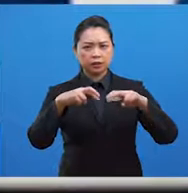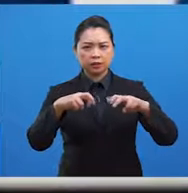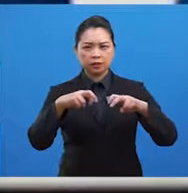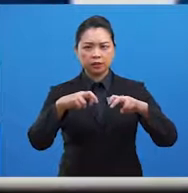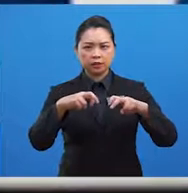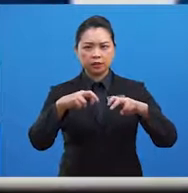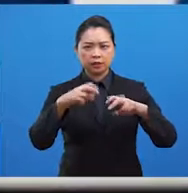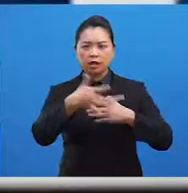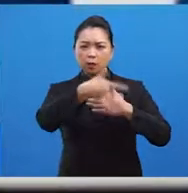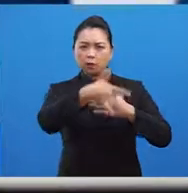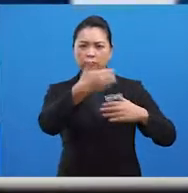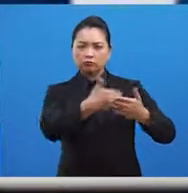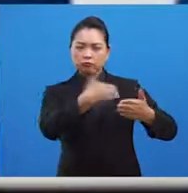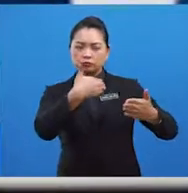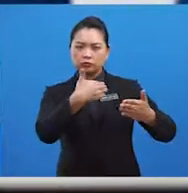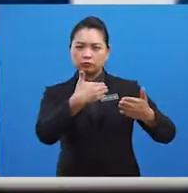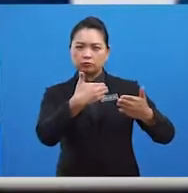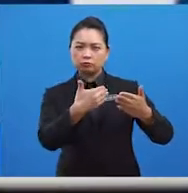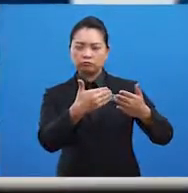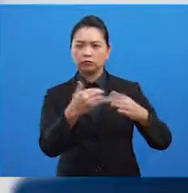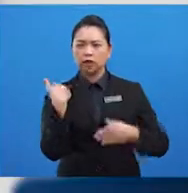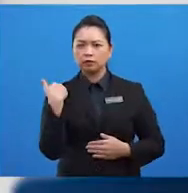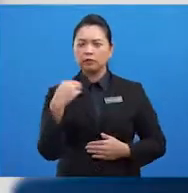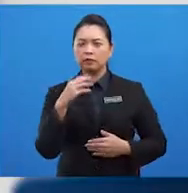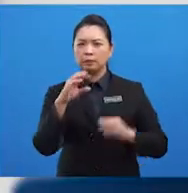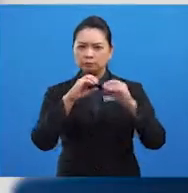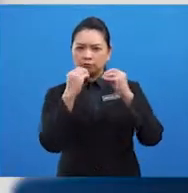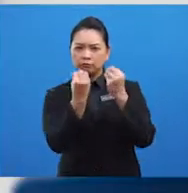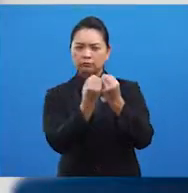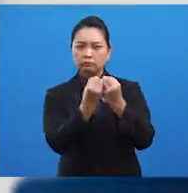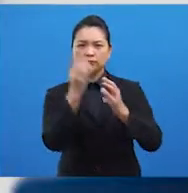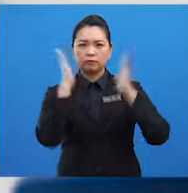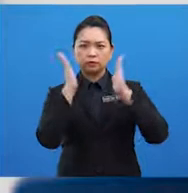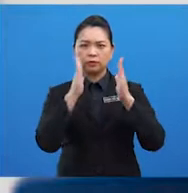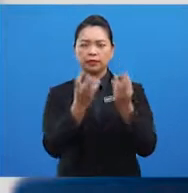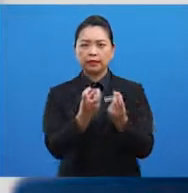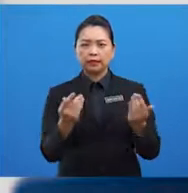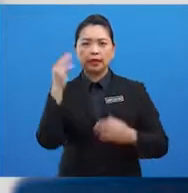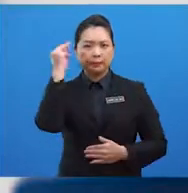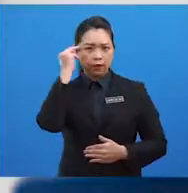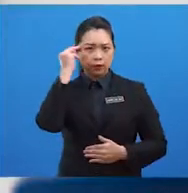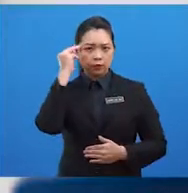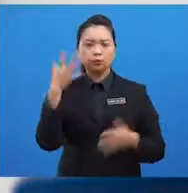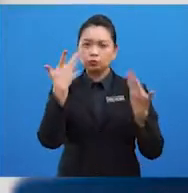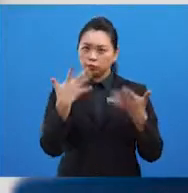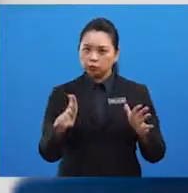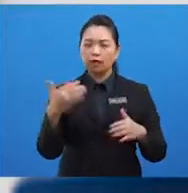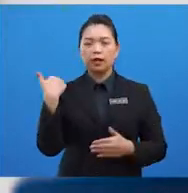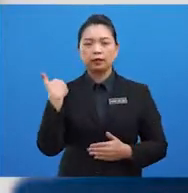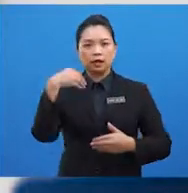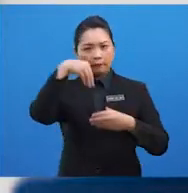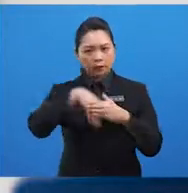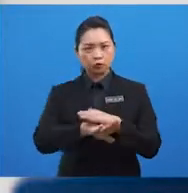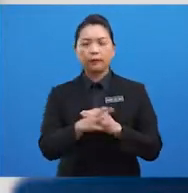seawal sebelum penubuhan Malaysia lagi, tanah Melayu telah menyertai beberapa